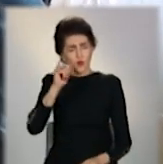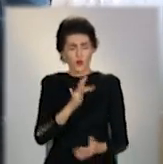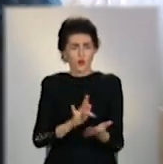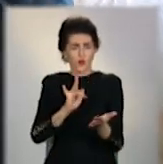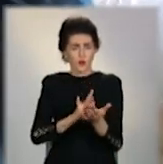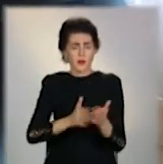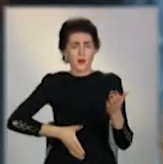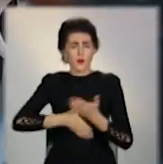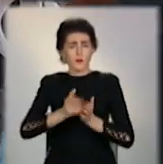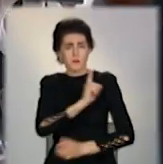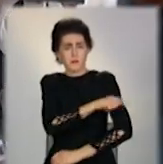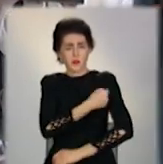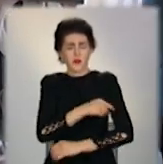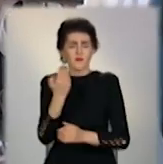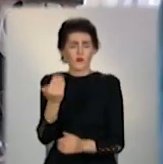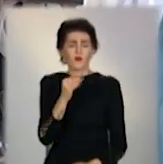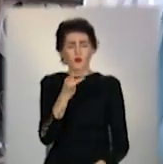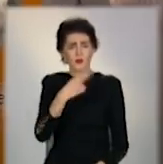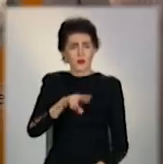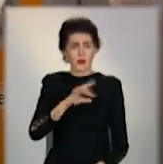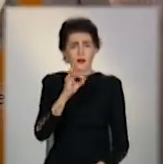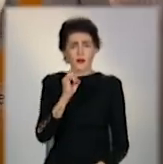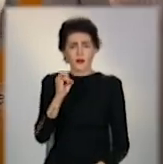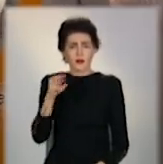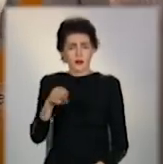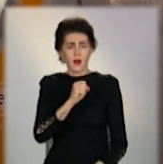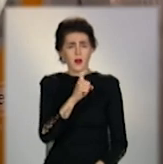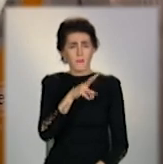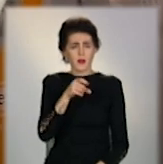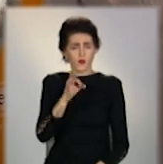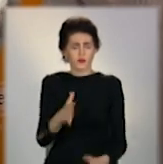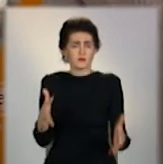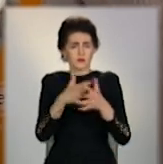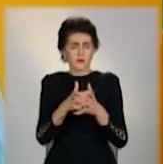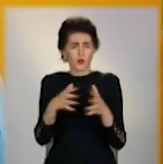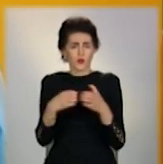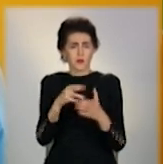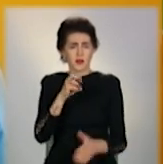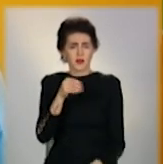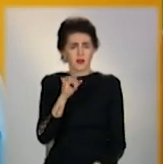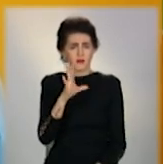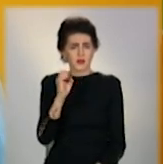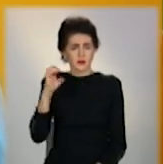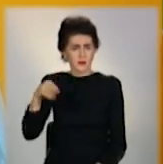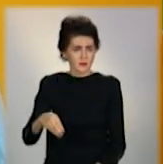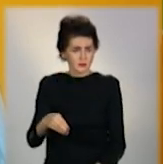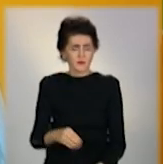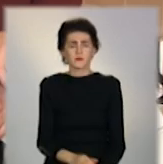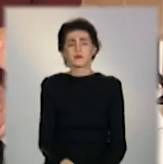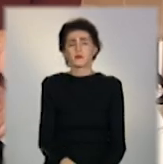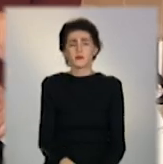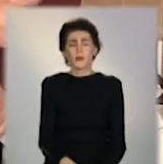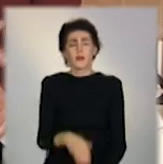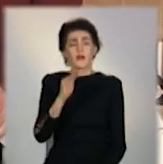Допомогу медзакладам надав фонд Ріната Ахметова спільно з компанією Метінвест. Від фонду Рінату Ахметова було